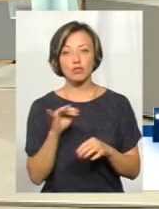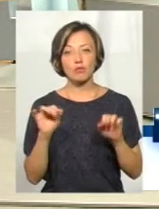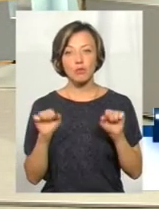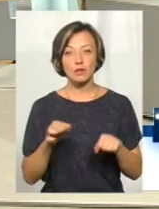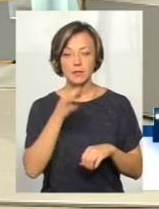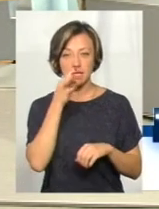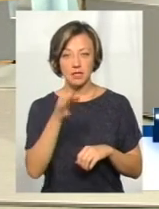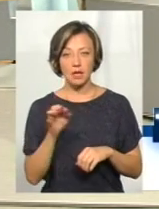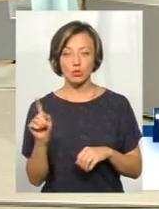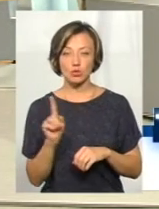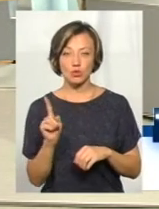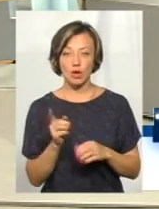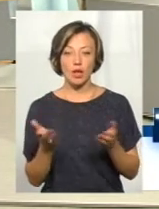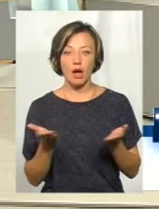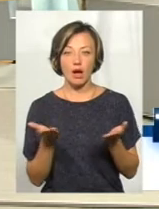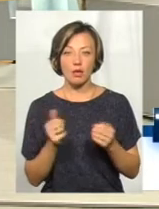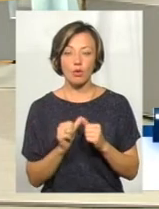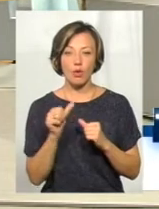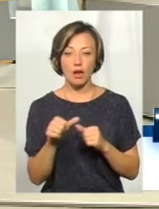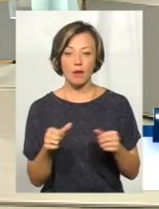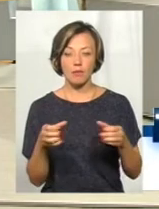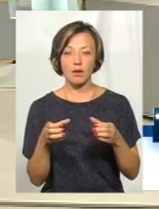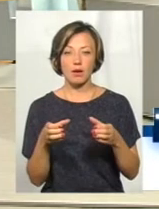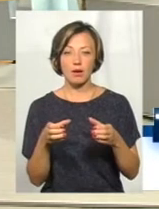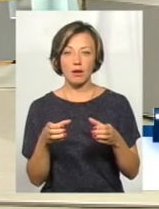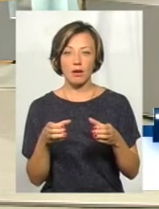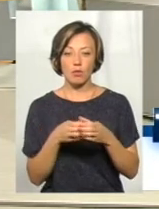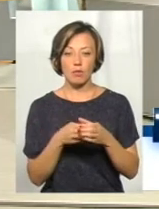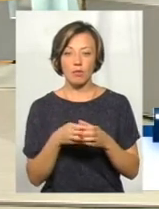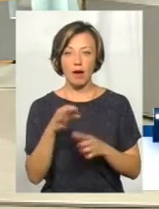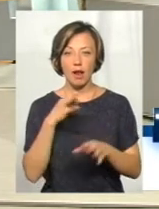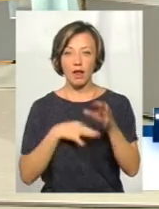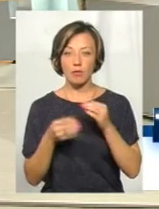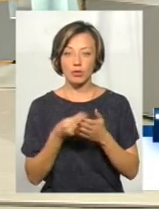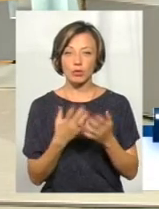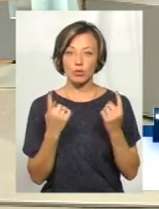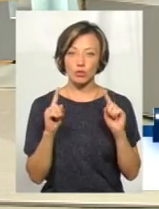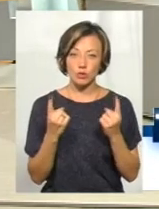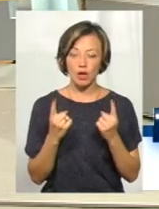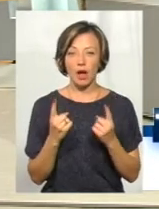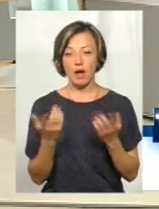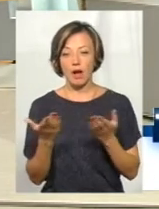сказати, що якась окрема група ліків подорожчає значно, а якась менше?